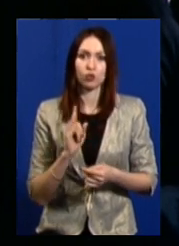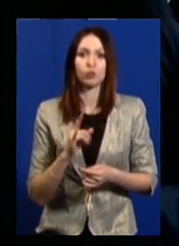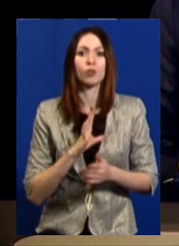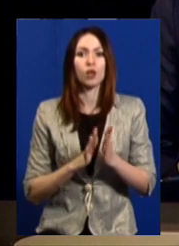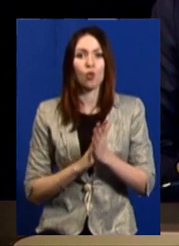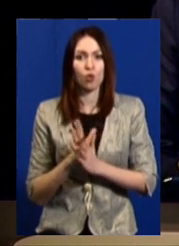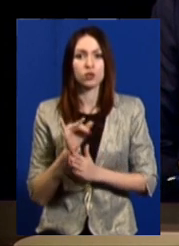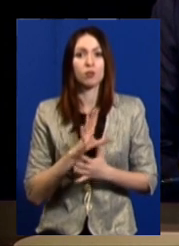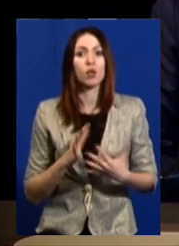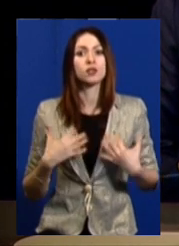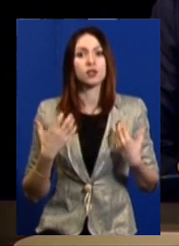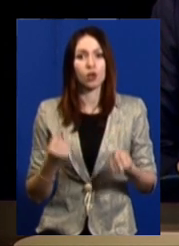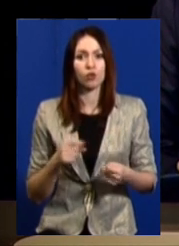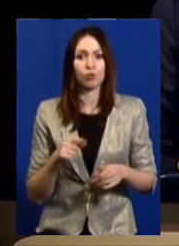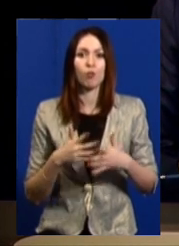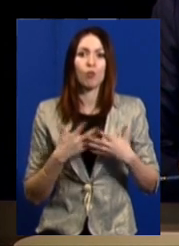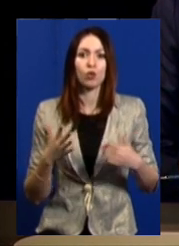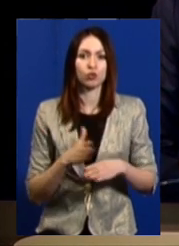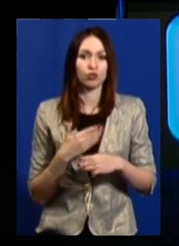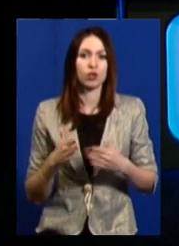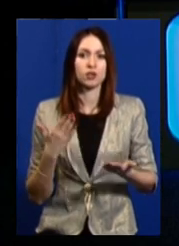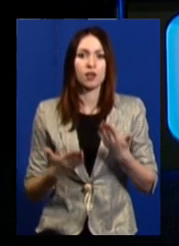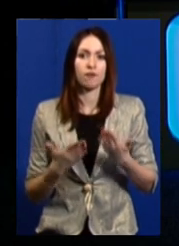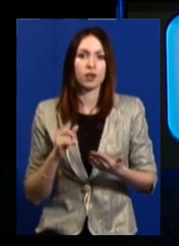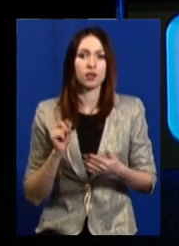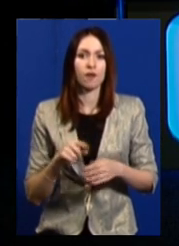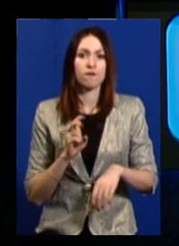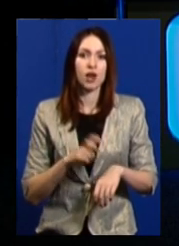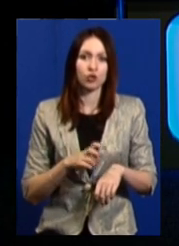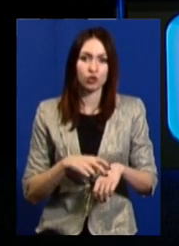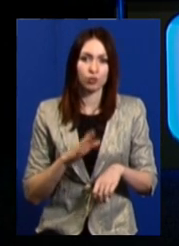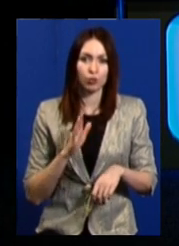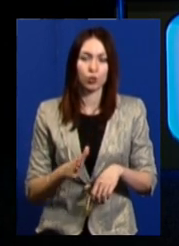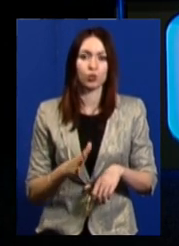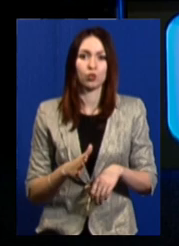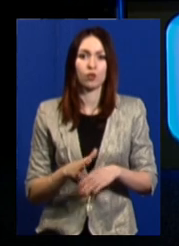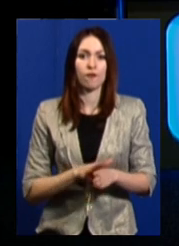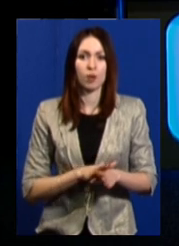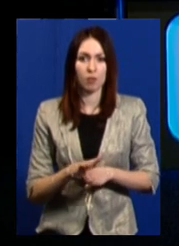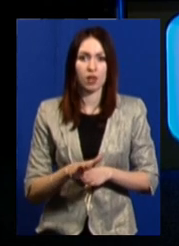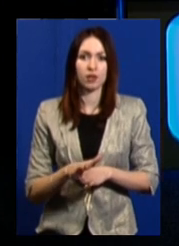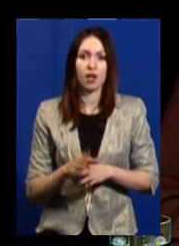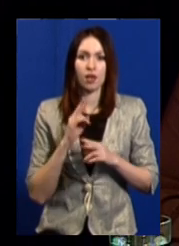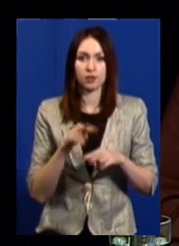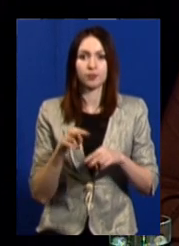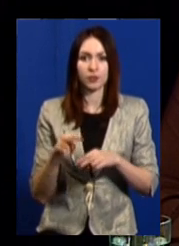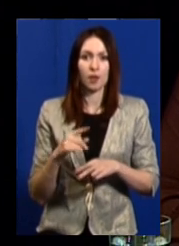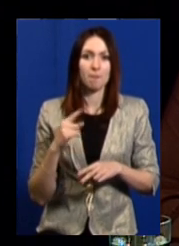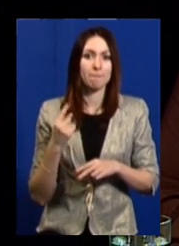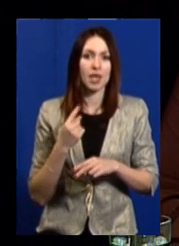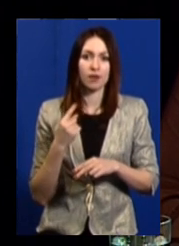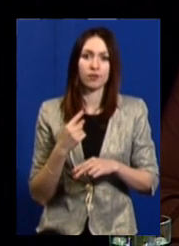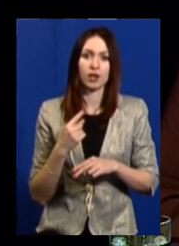здорова, тут більше частини, мабуть, лікарі будуть здійснювати догляд в перші